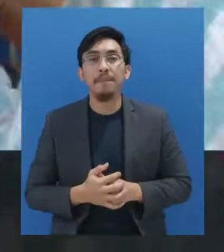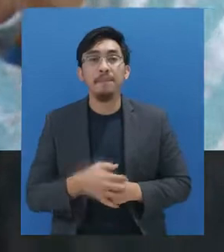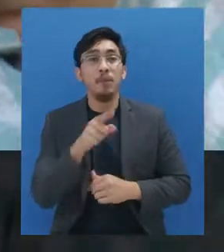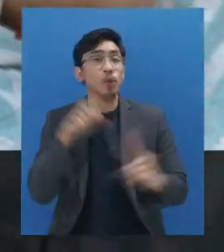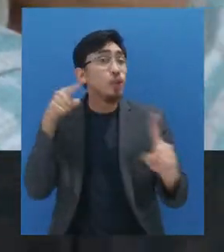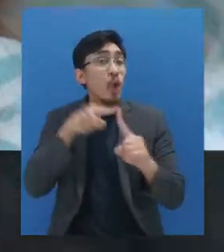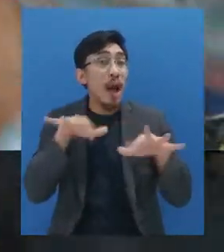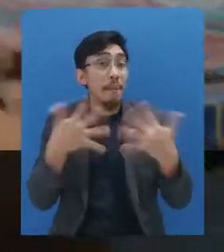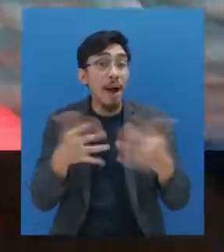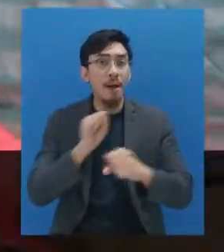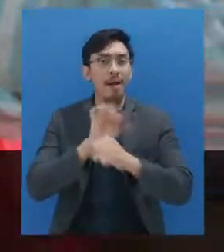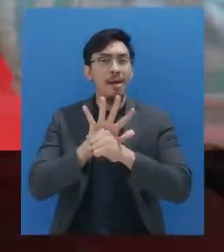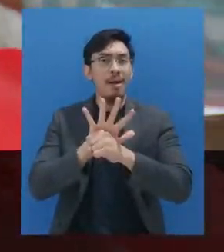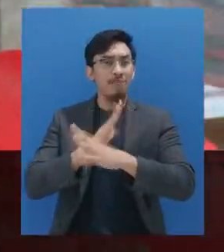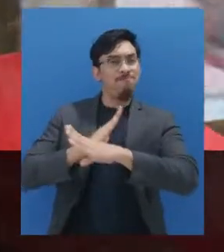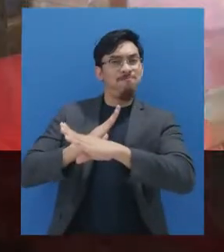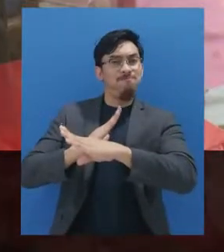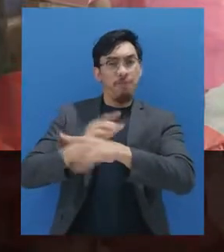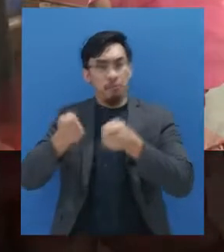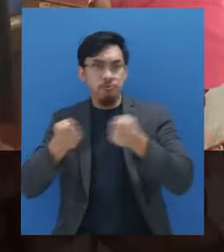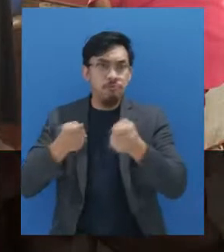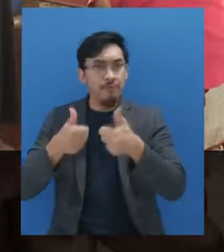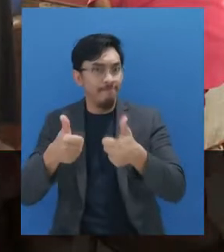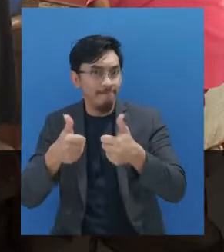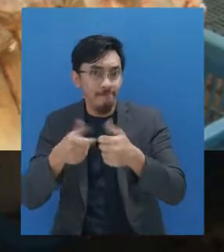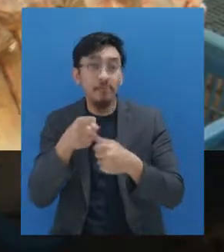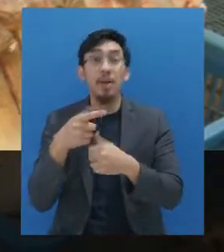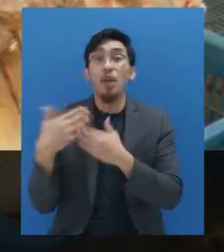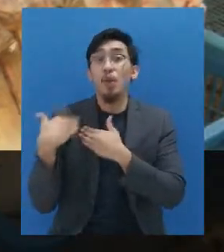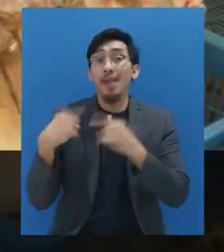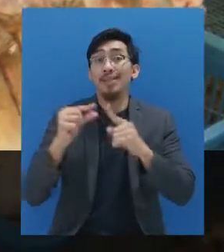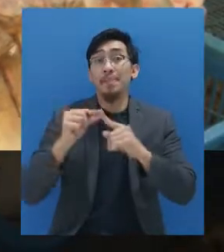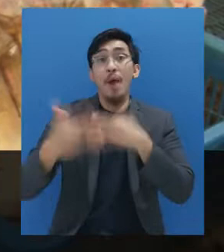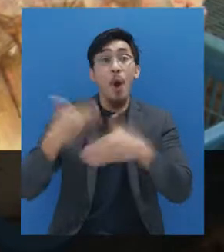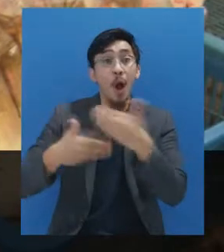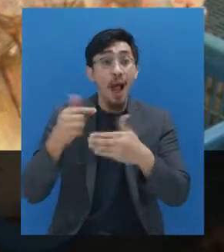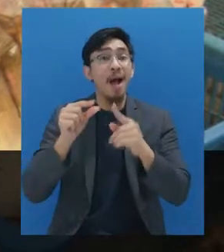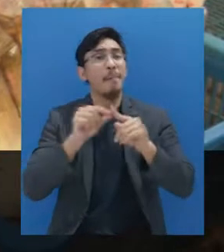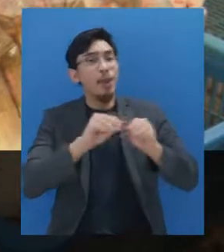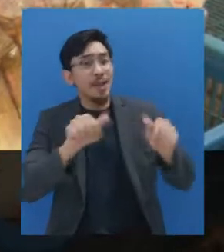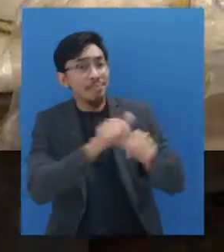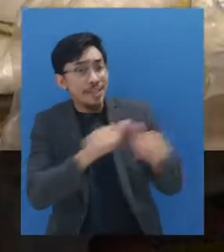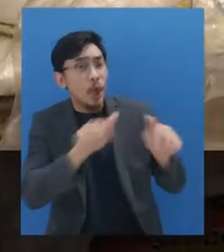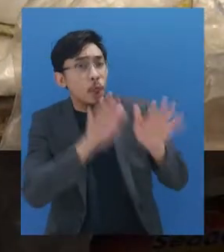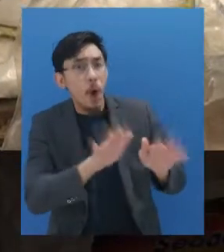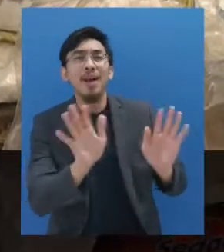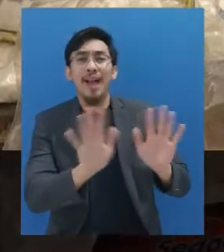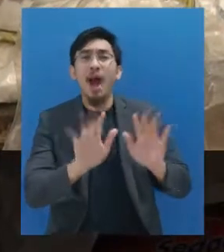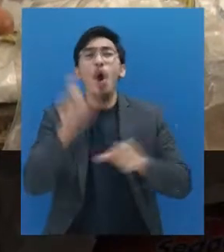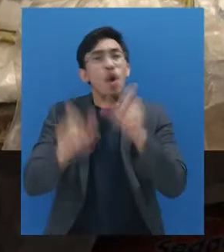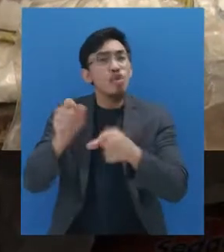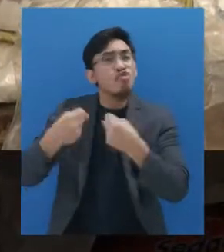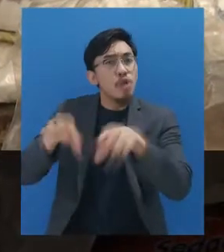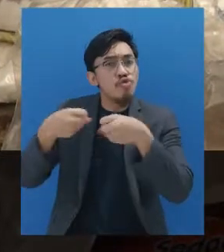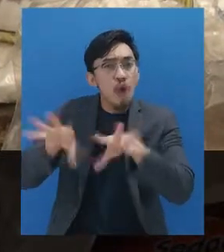Upaya penjagaan dan pengendalian COVID-19 ini bukan hanya tanggung jawab pengelola pasar dan petugas kebersihan saja